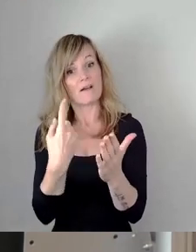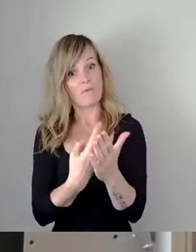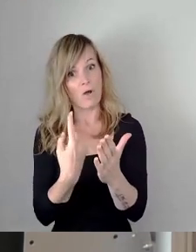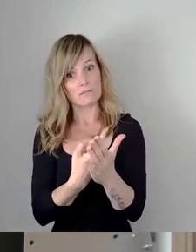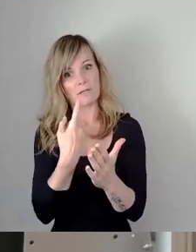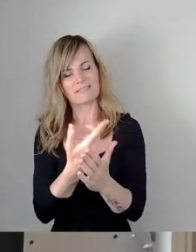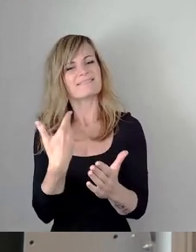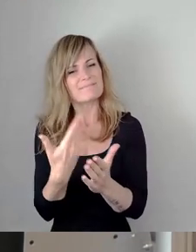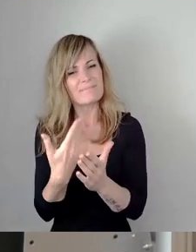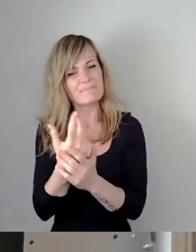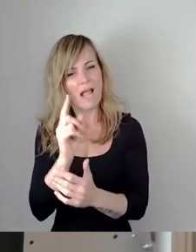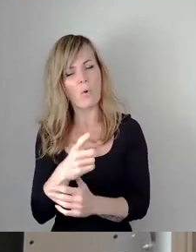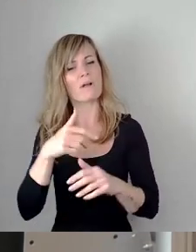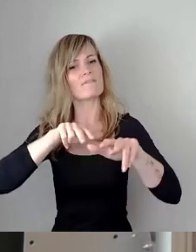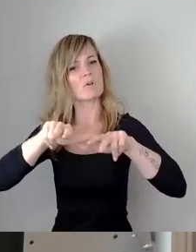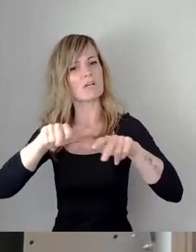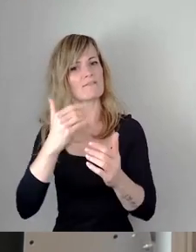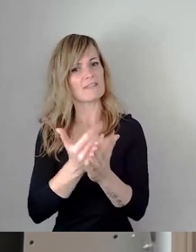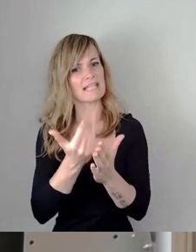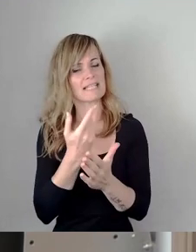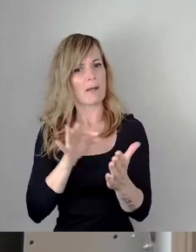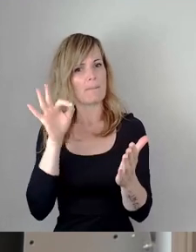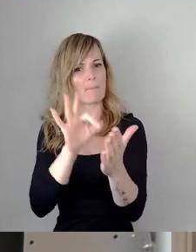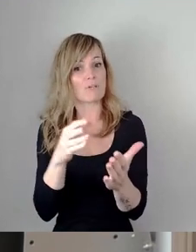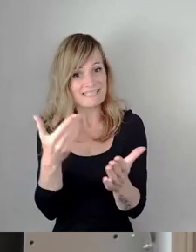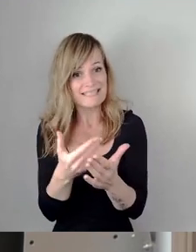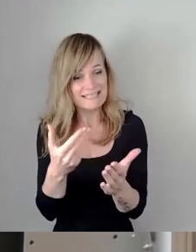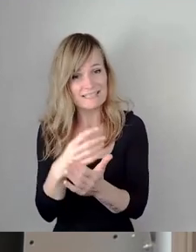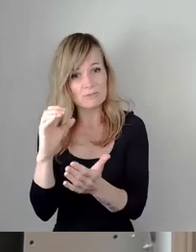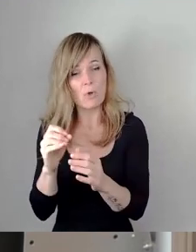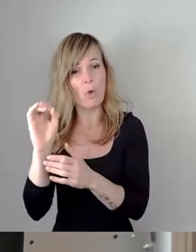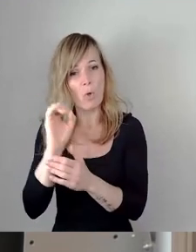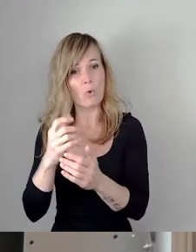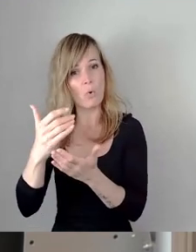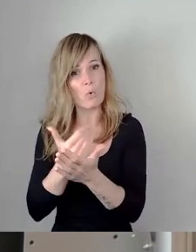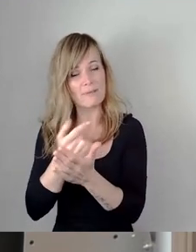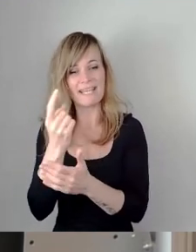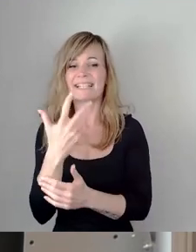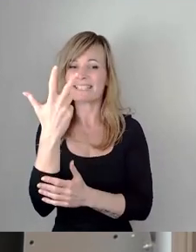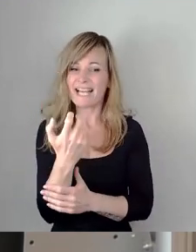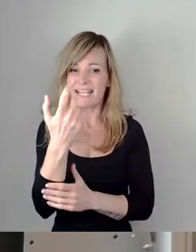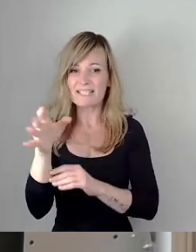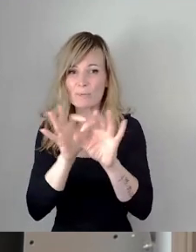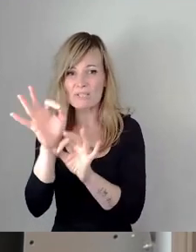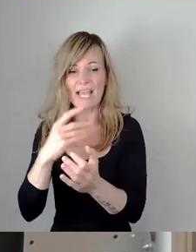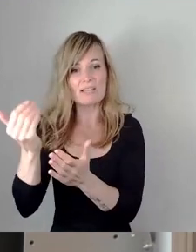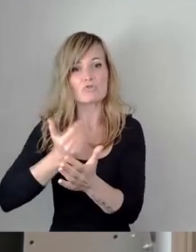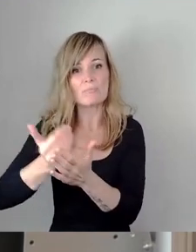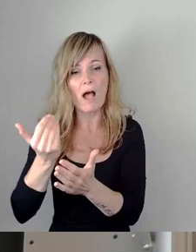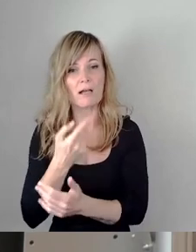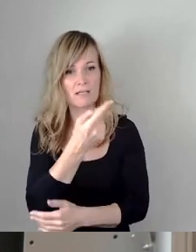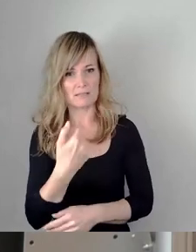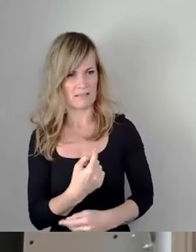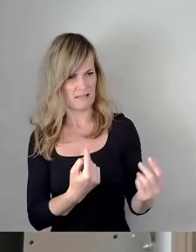wirtschaftliche Punkt, es geht um Ökonomie, Herr Lommel. Es geht um 30 Prozent Einsparung bei der Energie. Wie stellen Sie sich hin und sagen, das ist nicht im